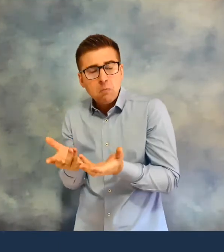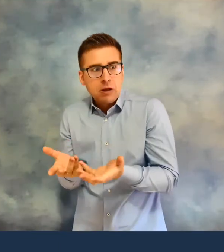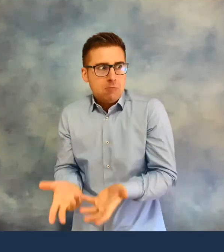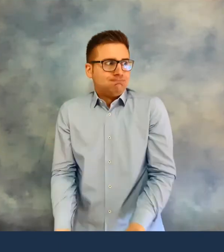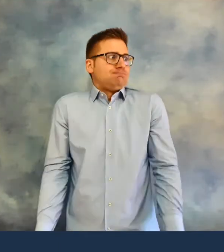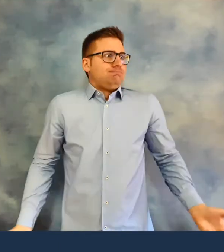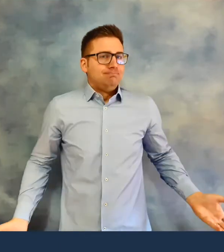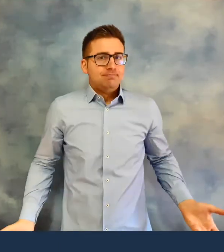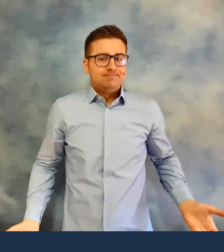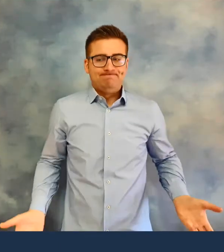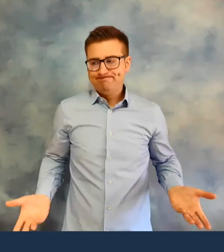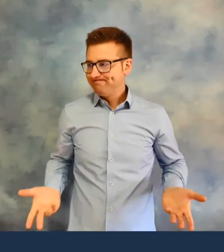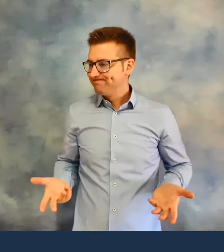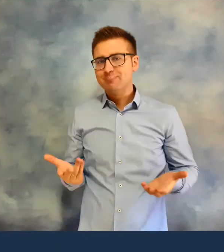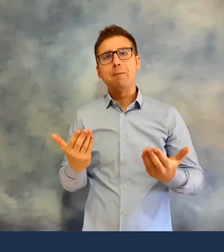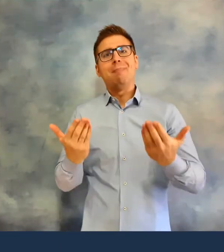con cui confrontarle.